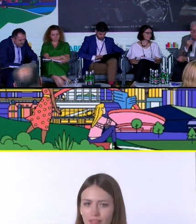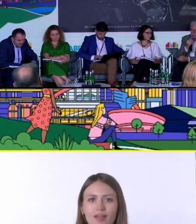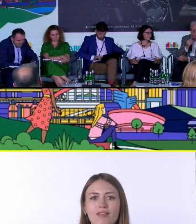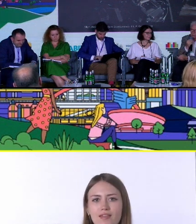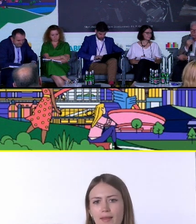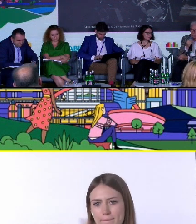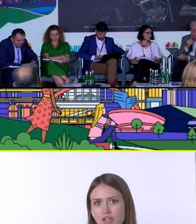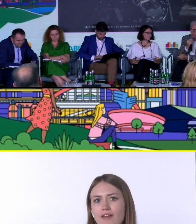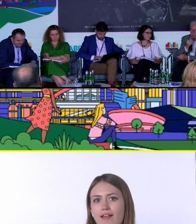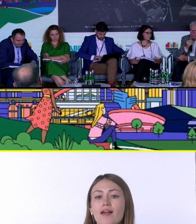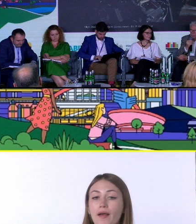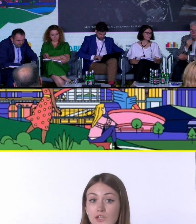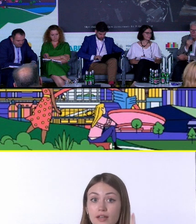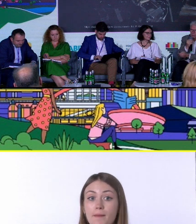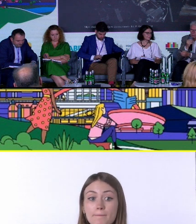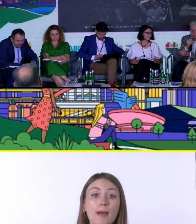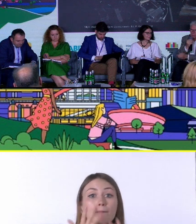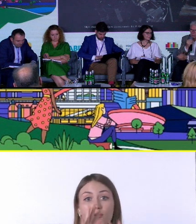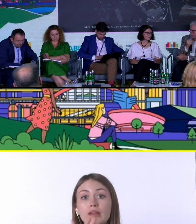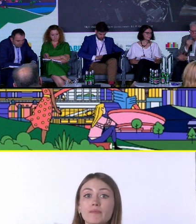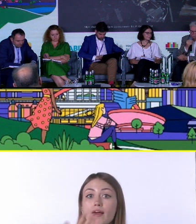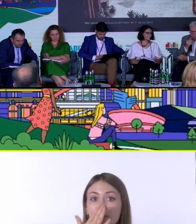Pokazujemy, na czym polega z ziarna zrobić chleb.